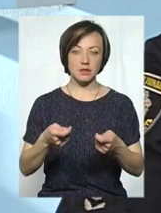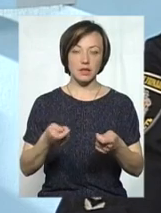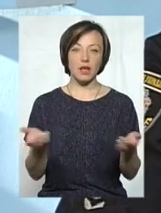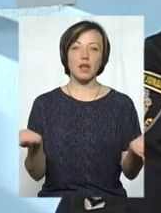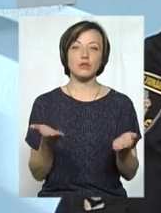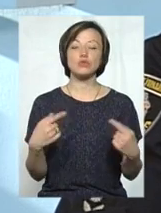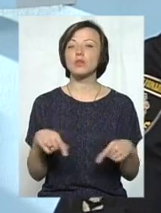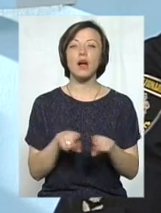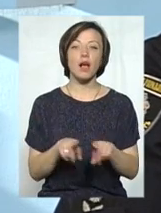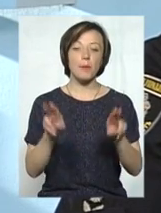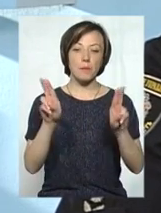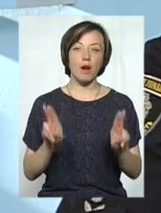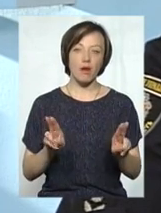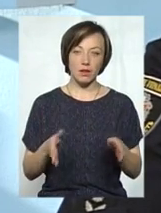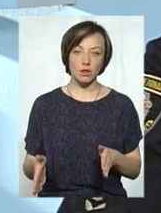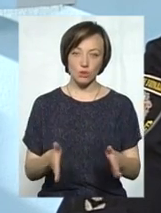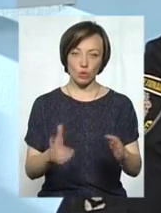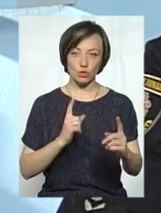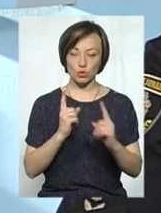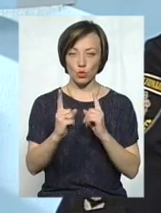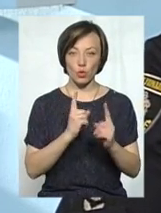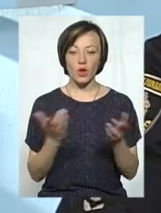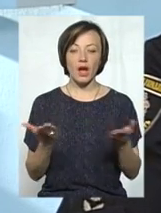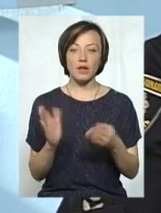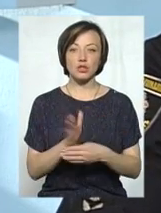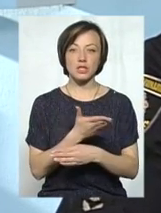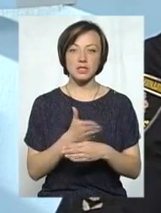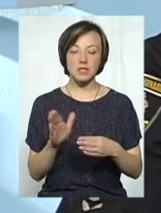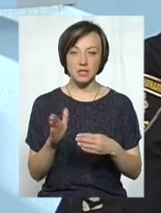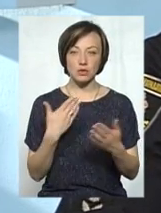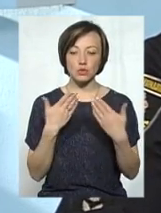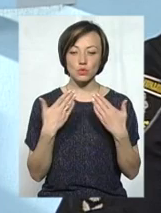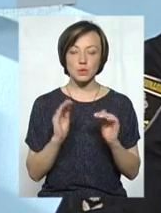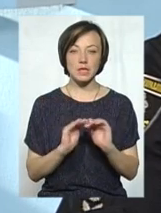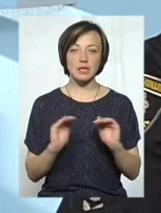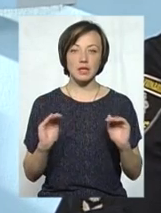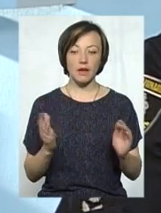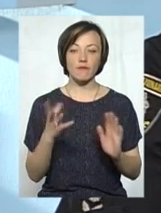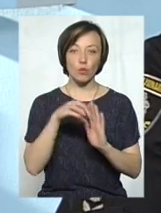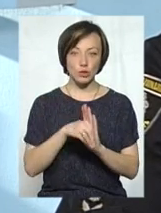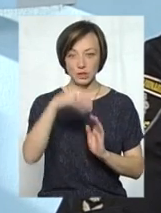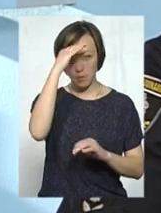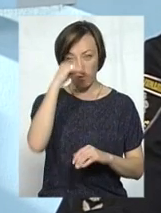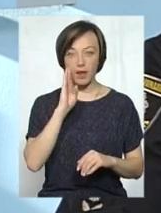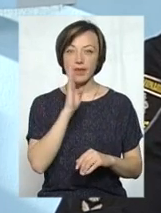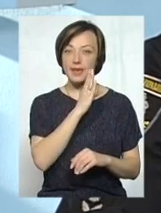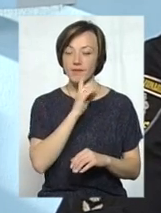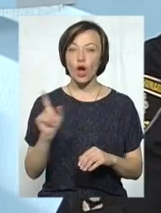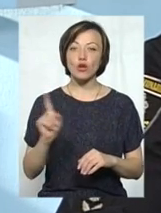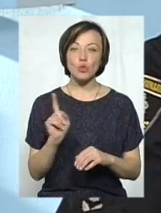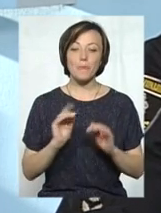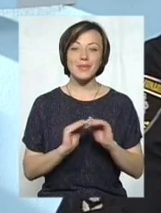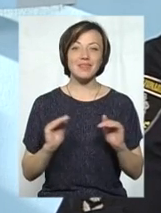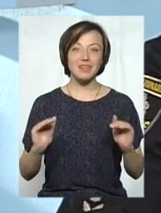що таке правила дорожнього руху, в якій частині вони стосуються дітей, в тому числі батьків, щоб діти